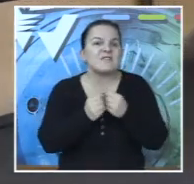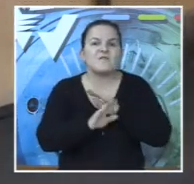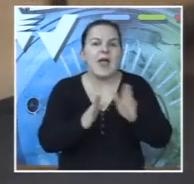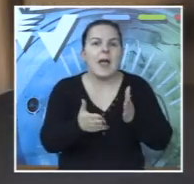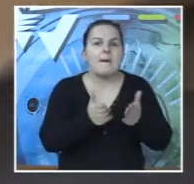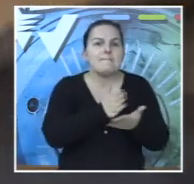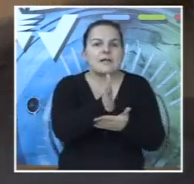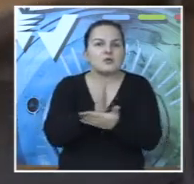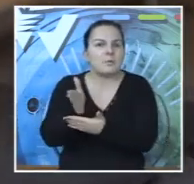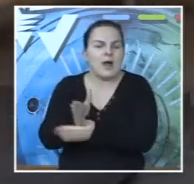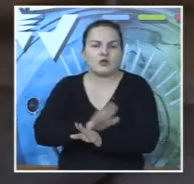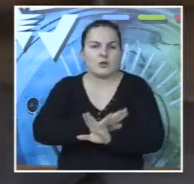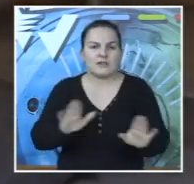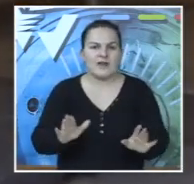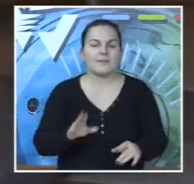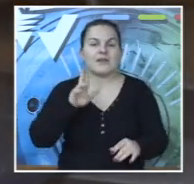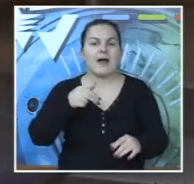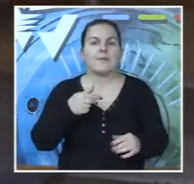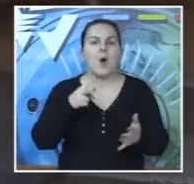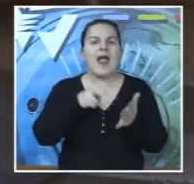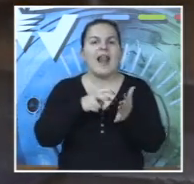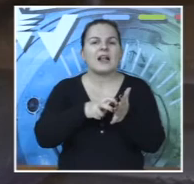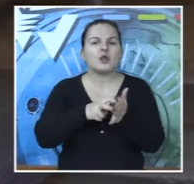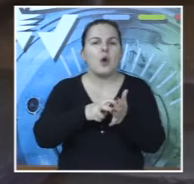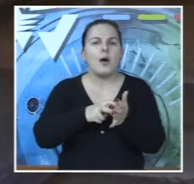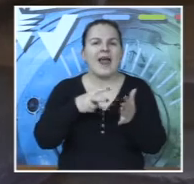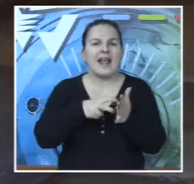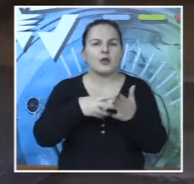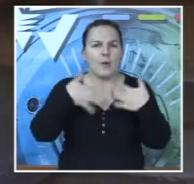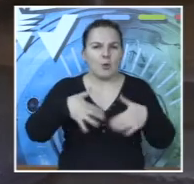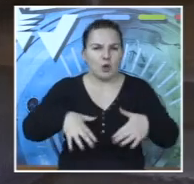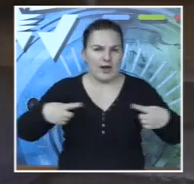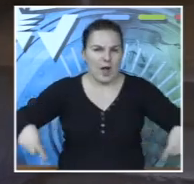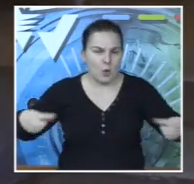pristupač. Nabavili smo elektromotorna kolica